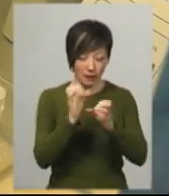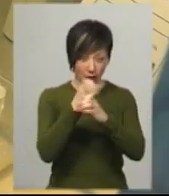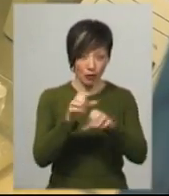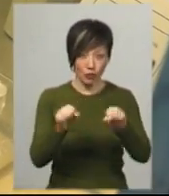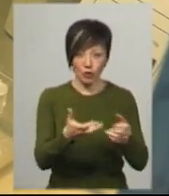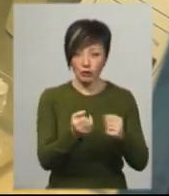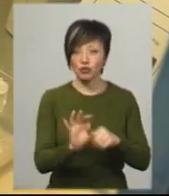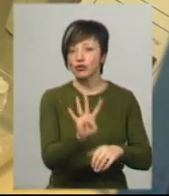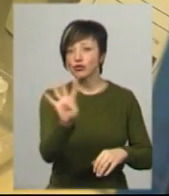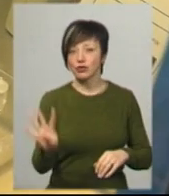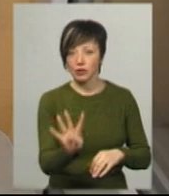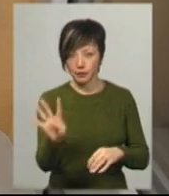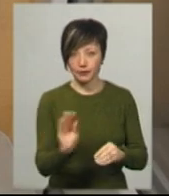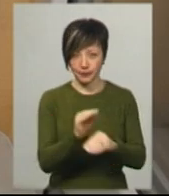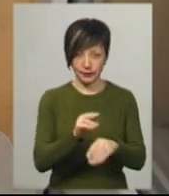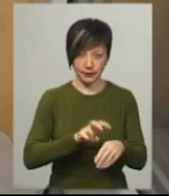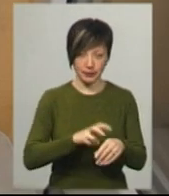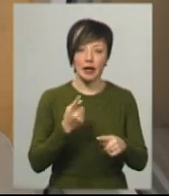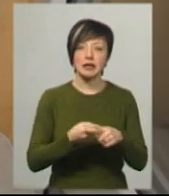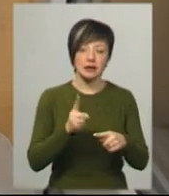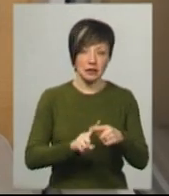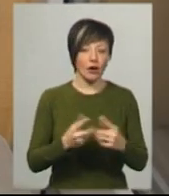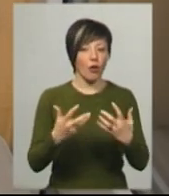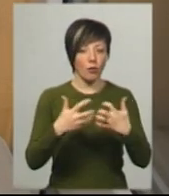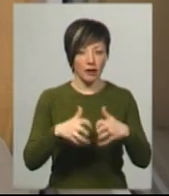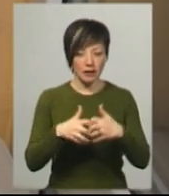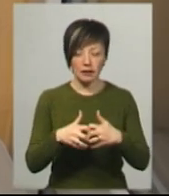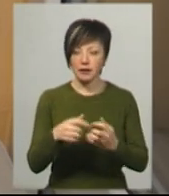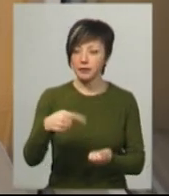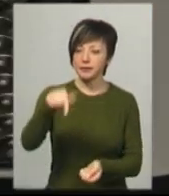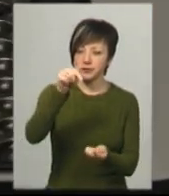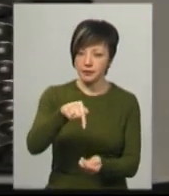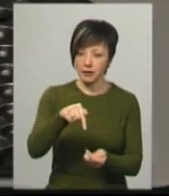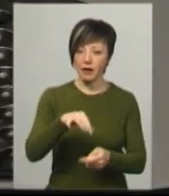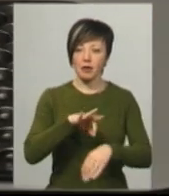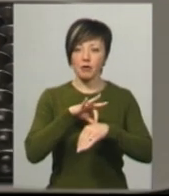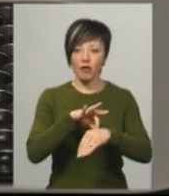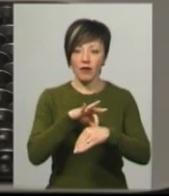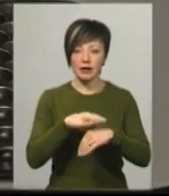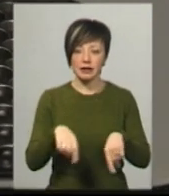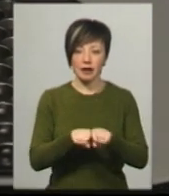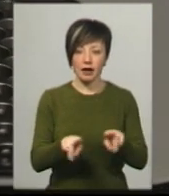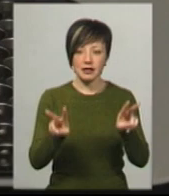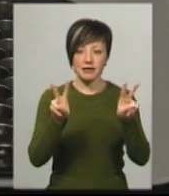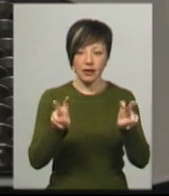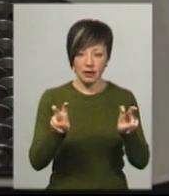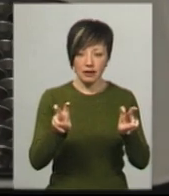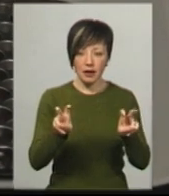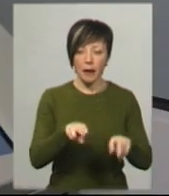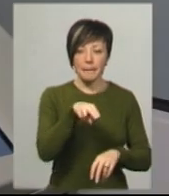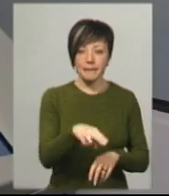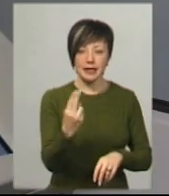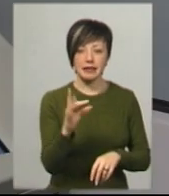отримати протягом 4 годин, додає лікар. Це обладнання предназначено для проведення так називаємої ПЦР